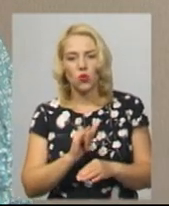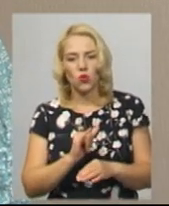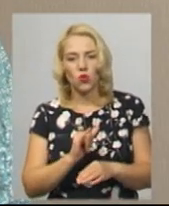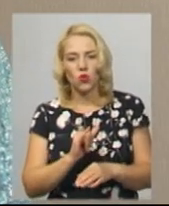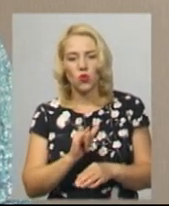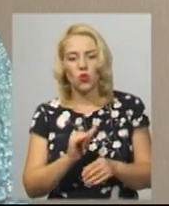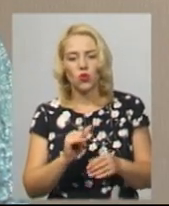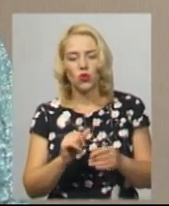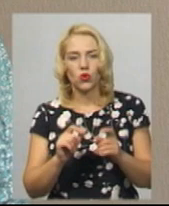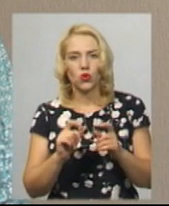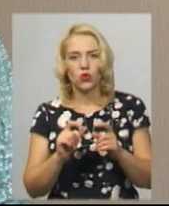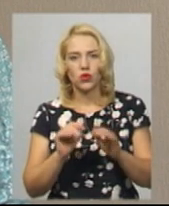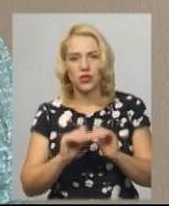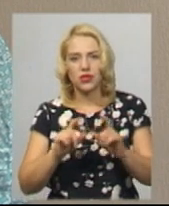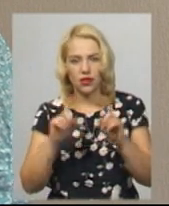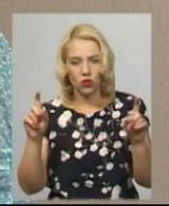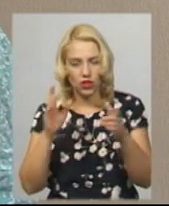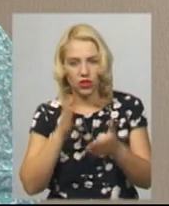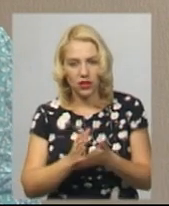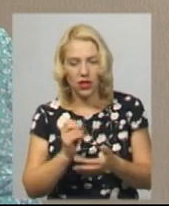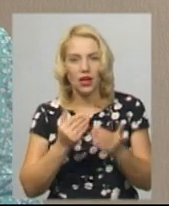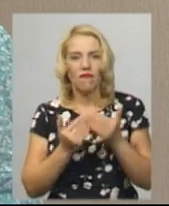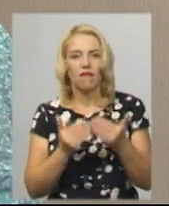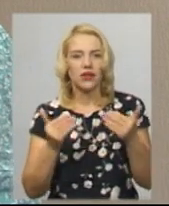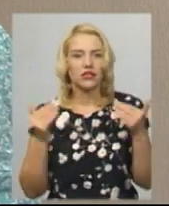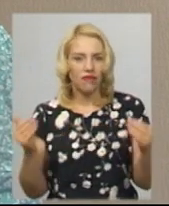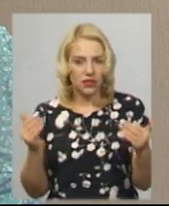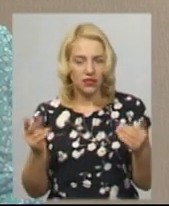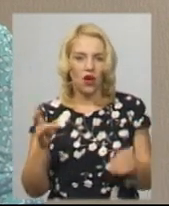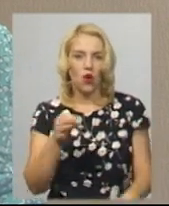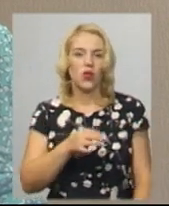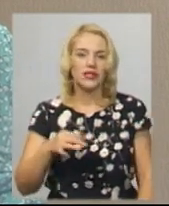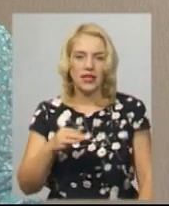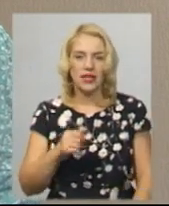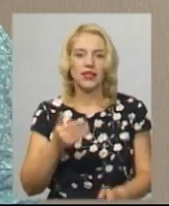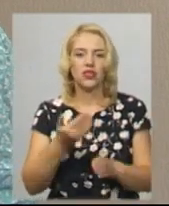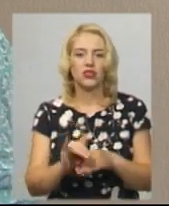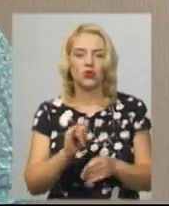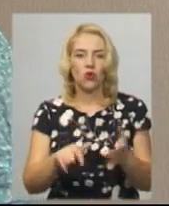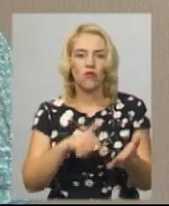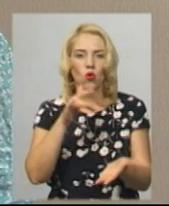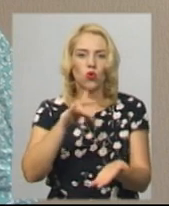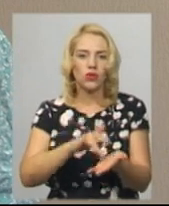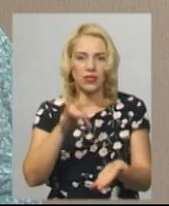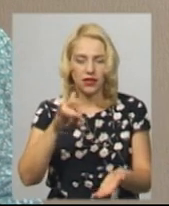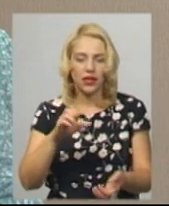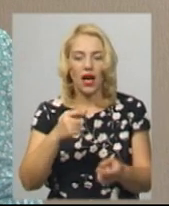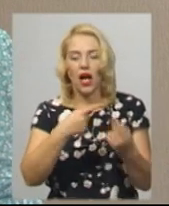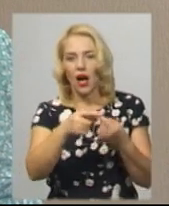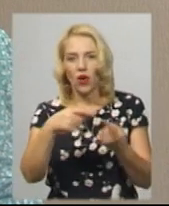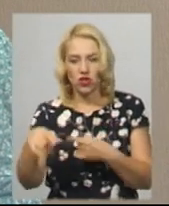освіти у нас є на виставці, на «Озерній» та частково у центрі. У решті